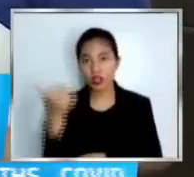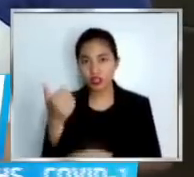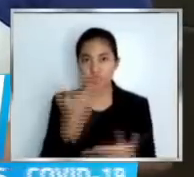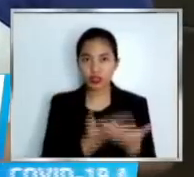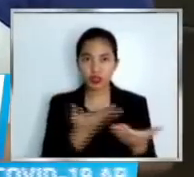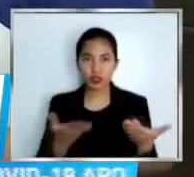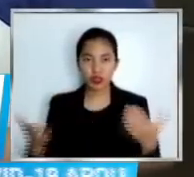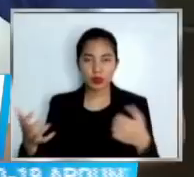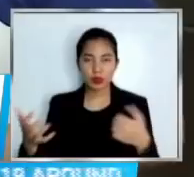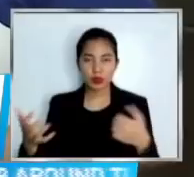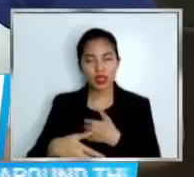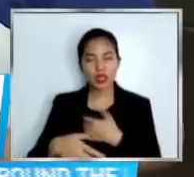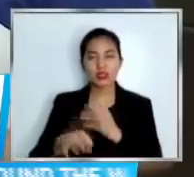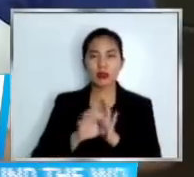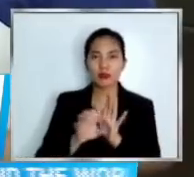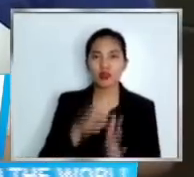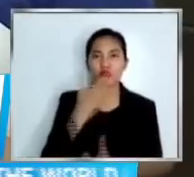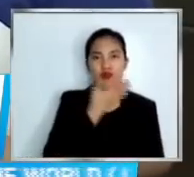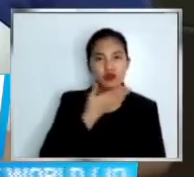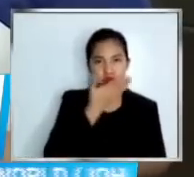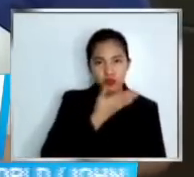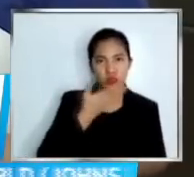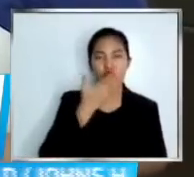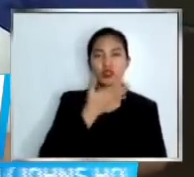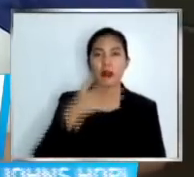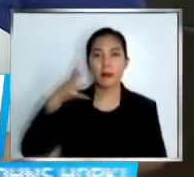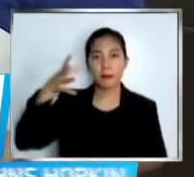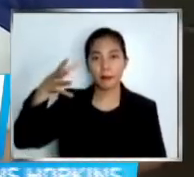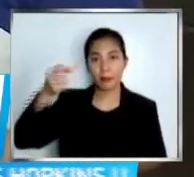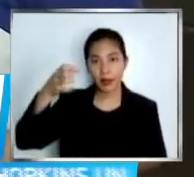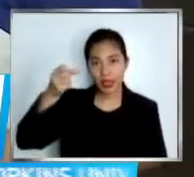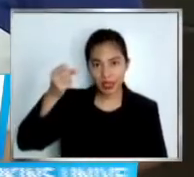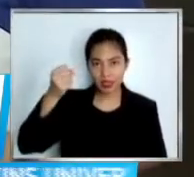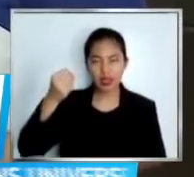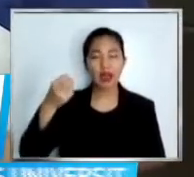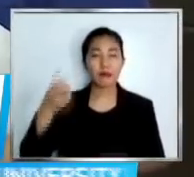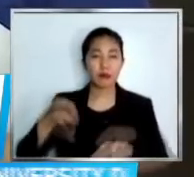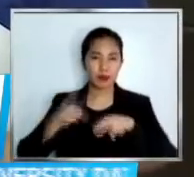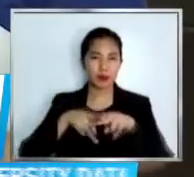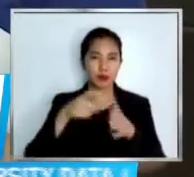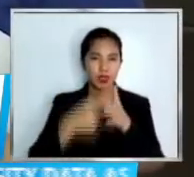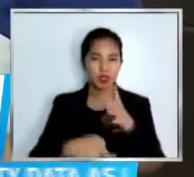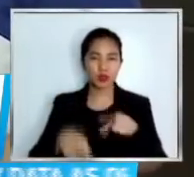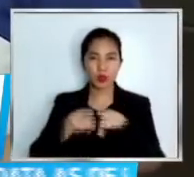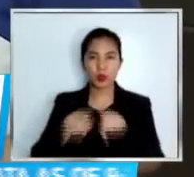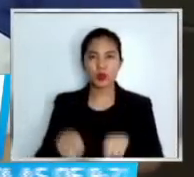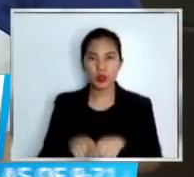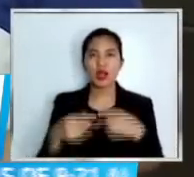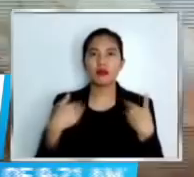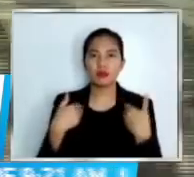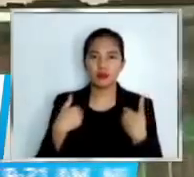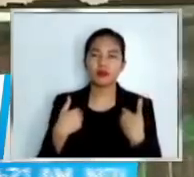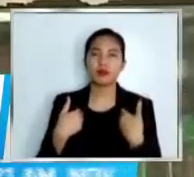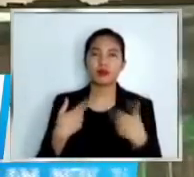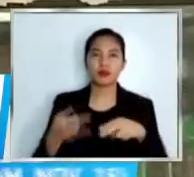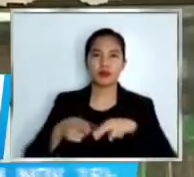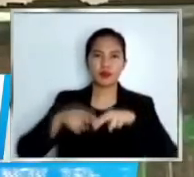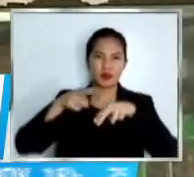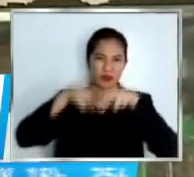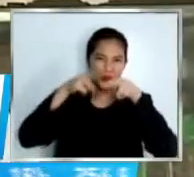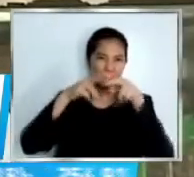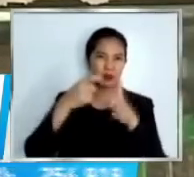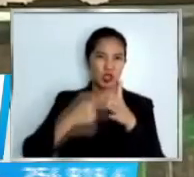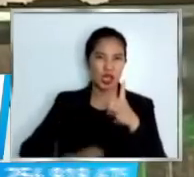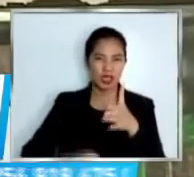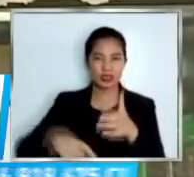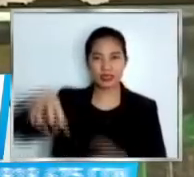asukal at gatas. Bukod dyan, dagdag na gastusin din sa mga bakery ang tumataas na presyo ng LPG. Ang margarina,